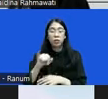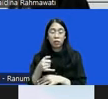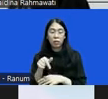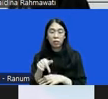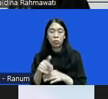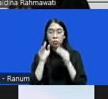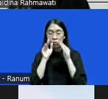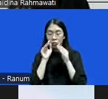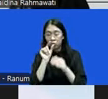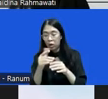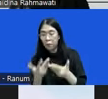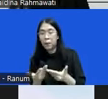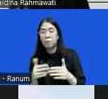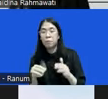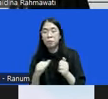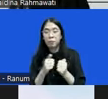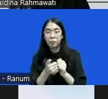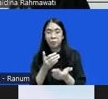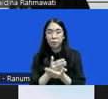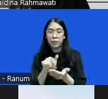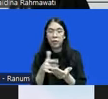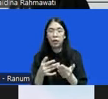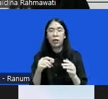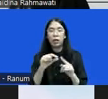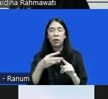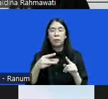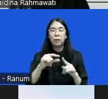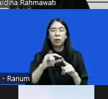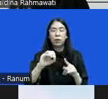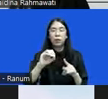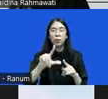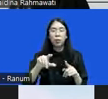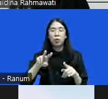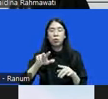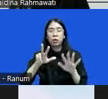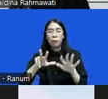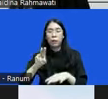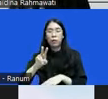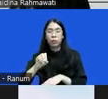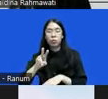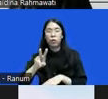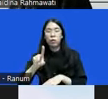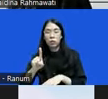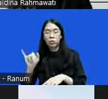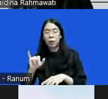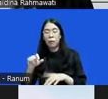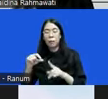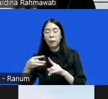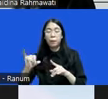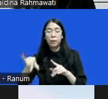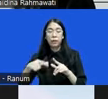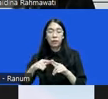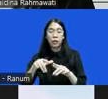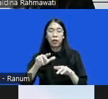penghentian perkara di perpol nomor 8 tahun 2021 dan keja 15 tahun 2020 nah ketika kita akan